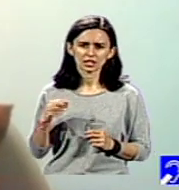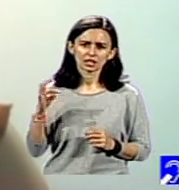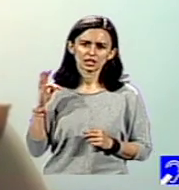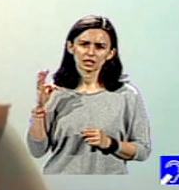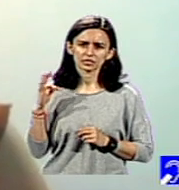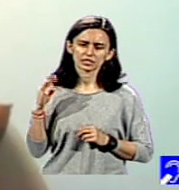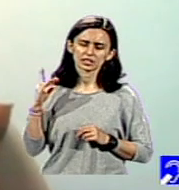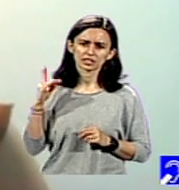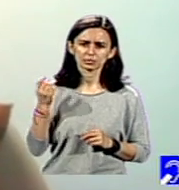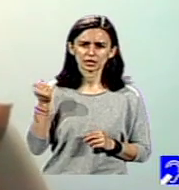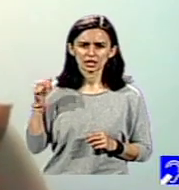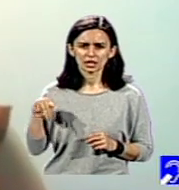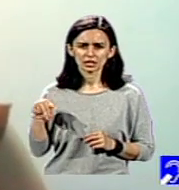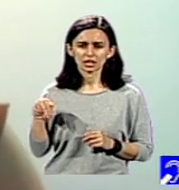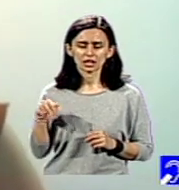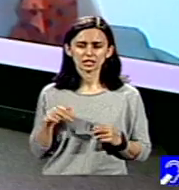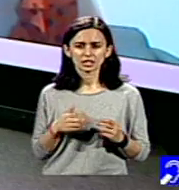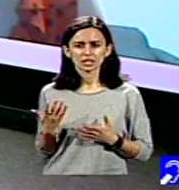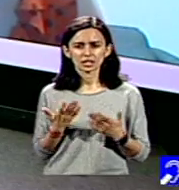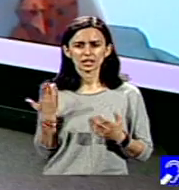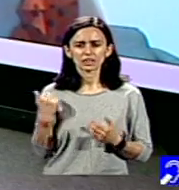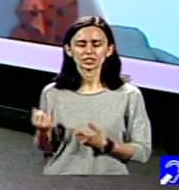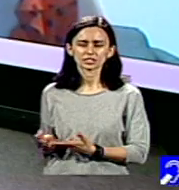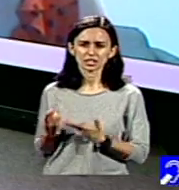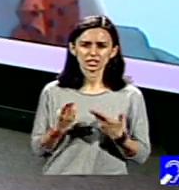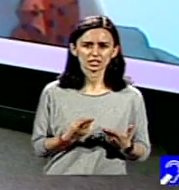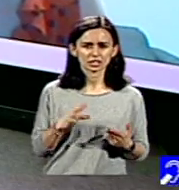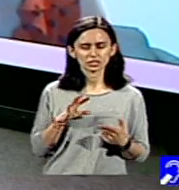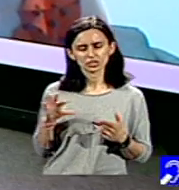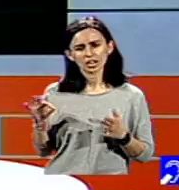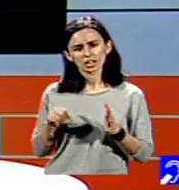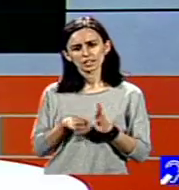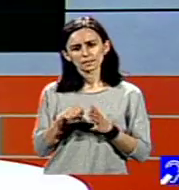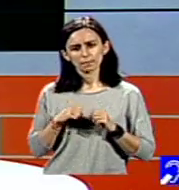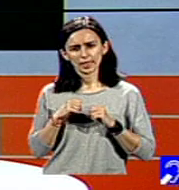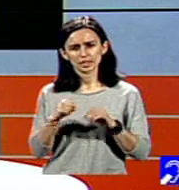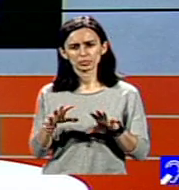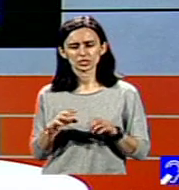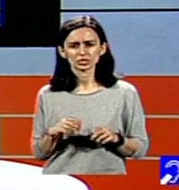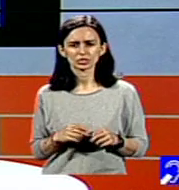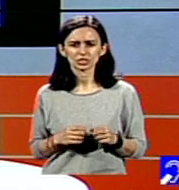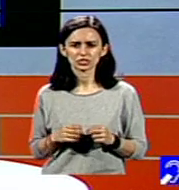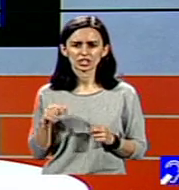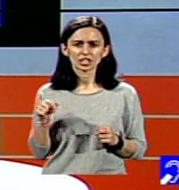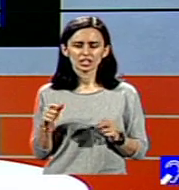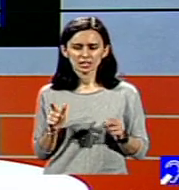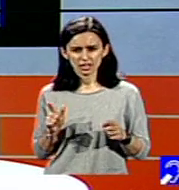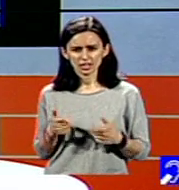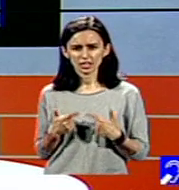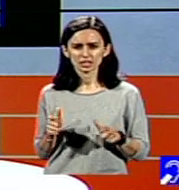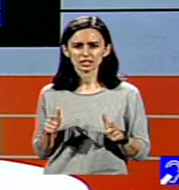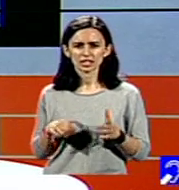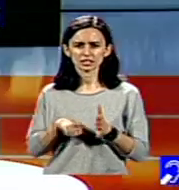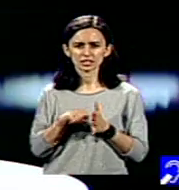Cluj, un artist... Și care au fost invitat în alte ediții ale emisiunii noastre la Fără Prăjdecăți, ba mai mult decât atât, chiar ne-a și cântat în